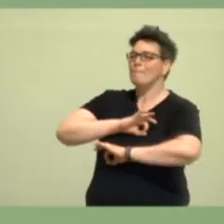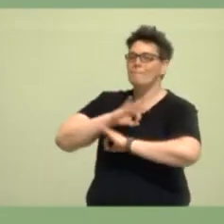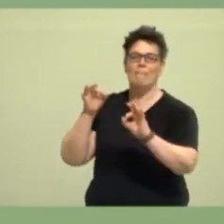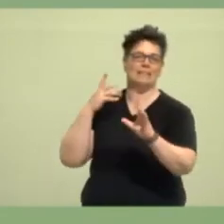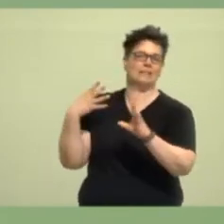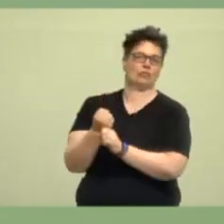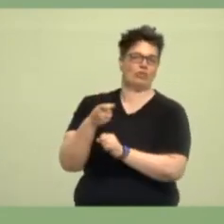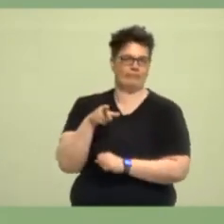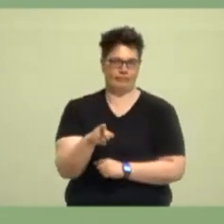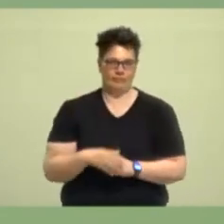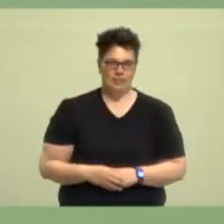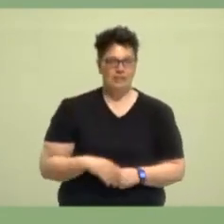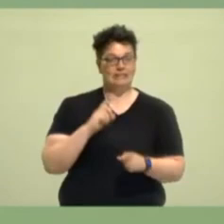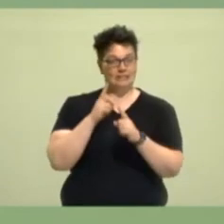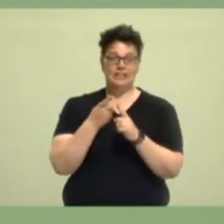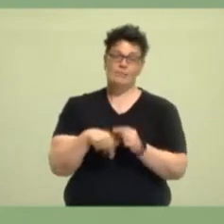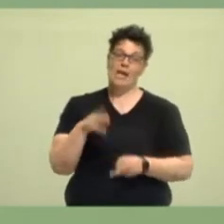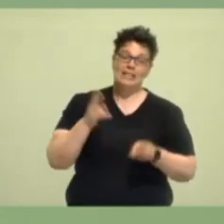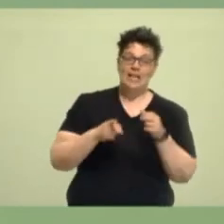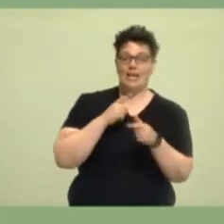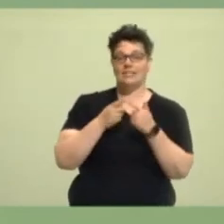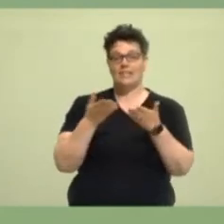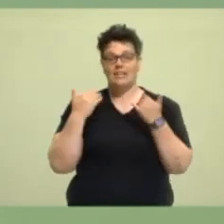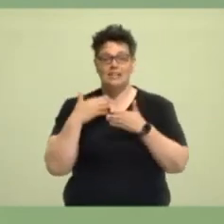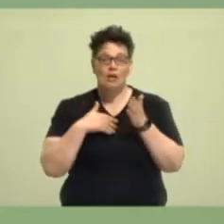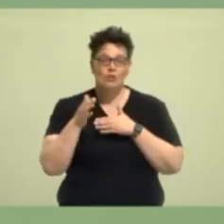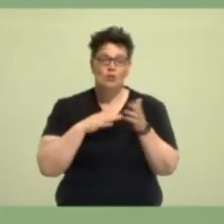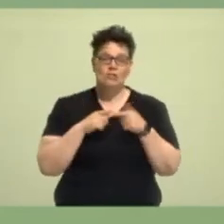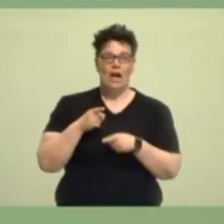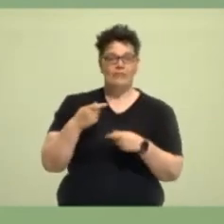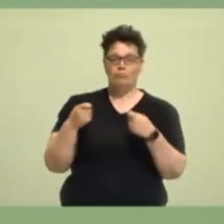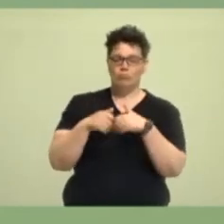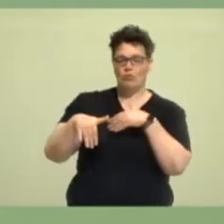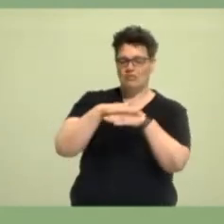ein gerechteres, klimaneutrales und lebenswertes Bundesland zu schaffen.